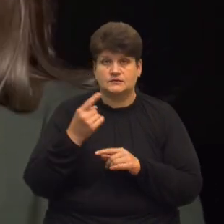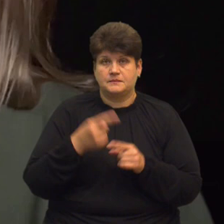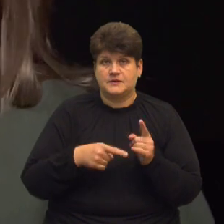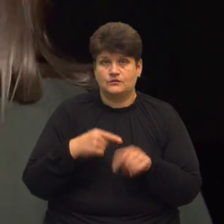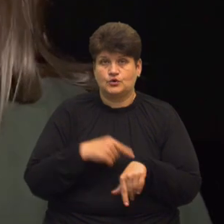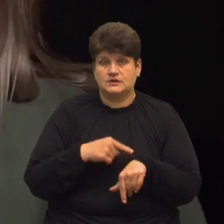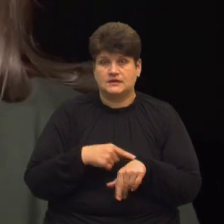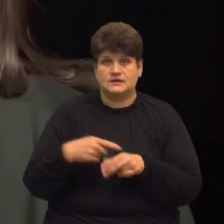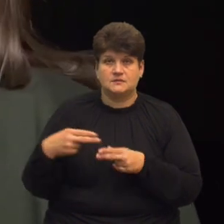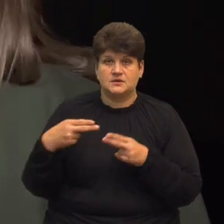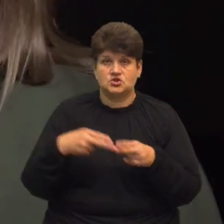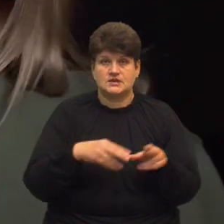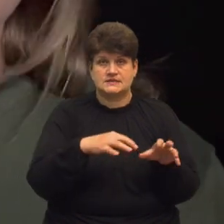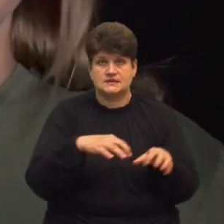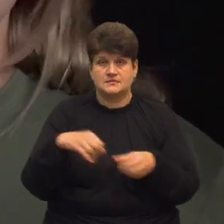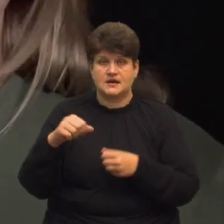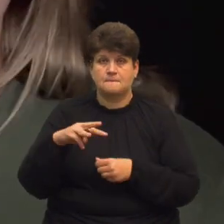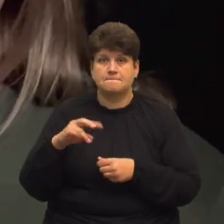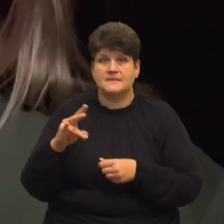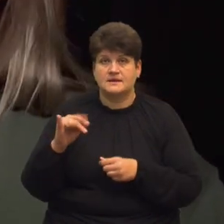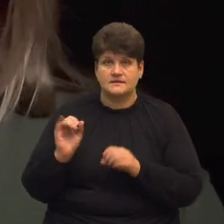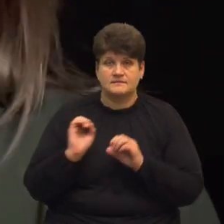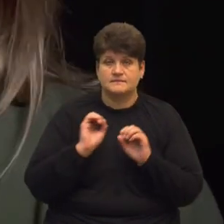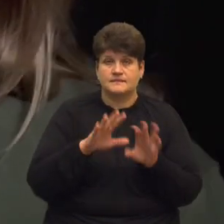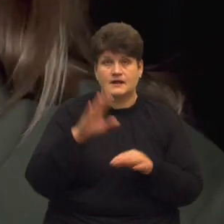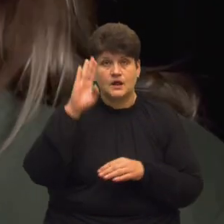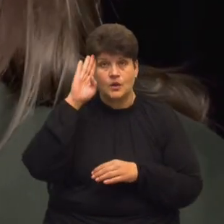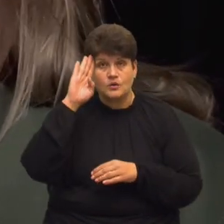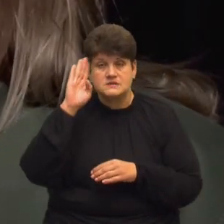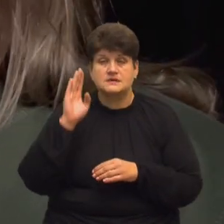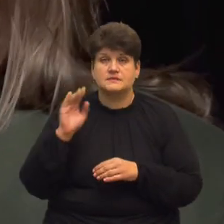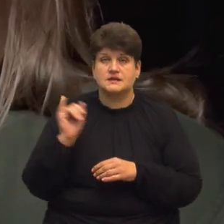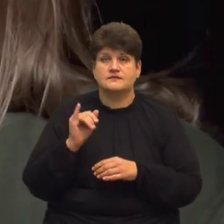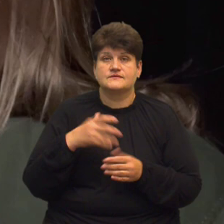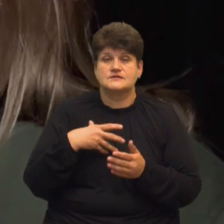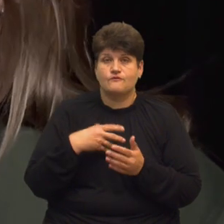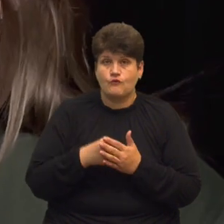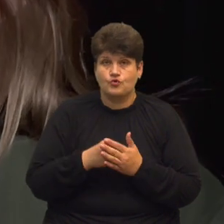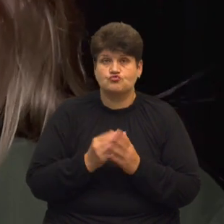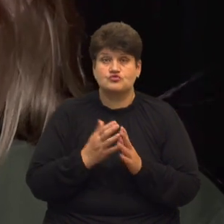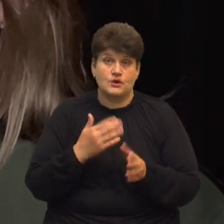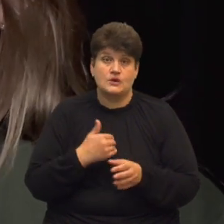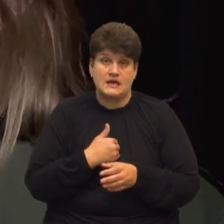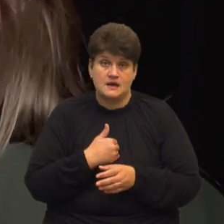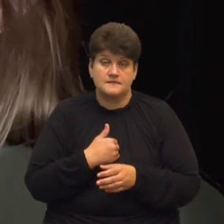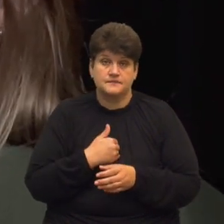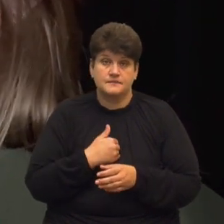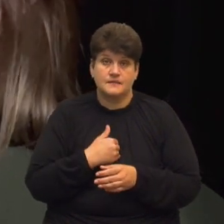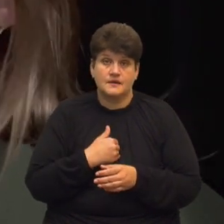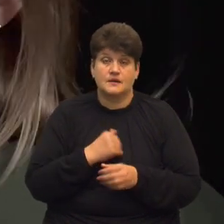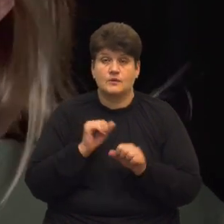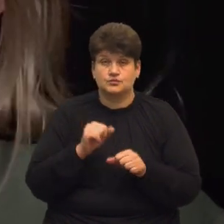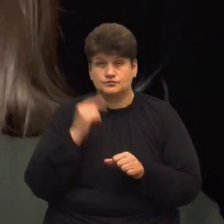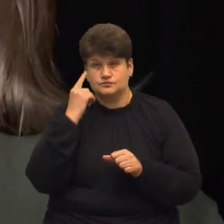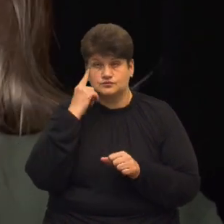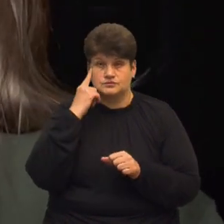приїжджає новатор, забирає зараз міни на позиції, доставляє хлопцям І, відповідно, в свою чергу я мушу продумувати,